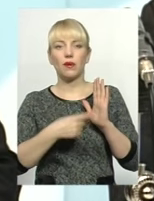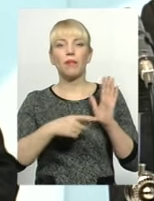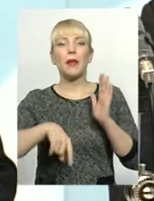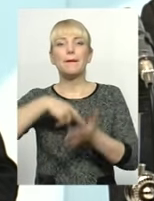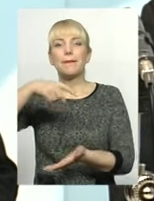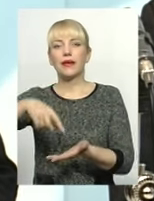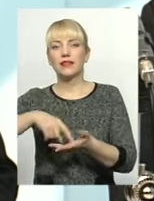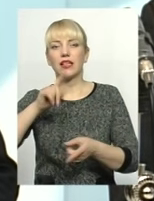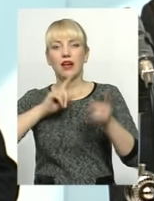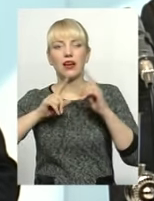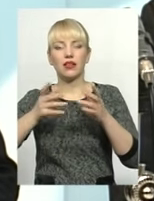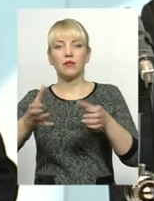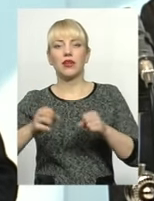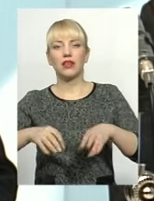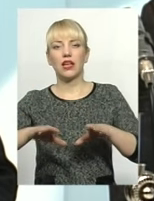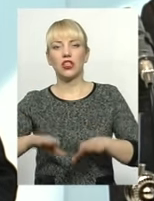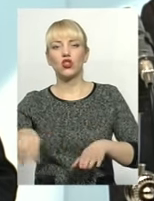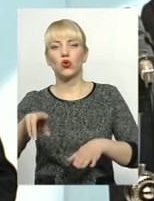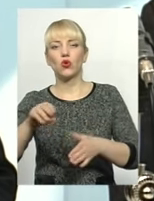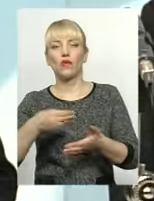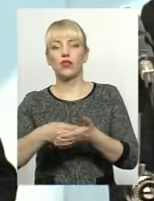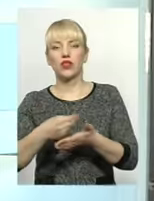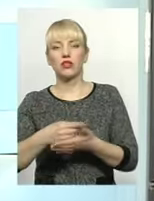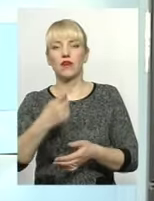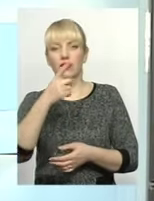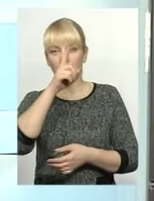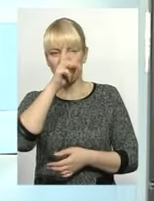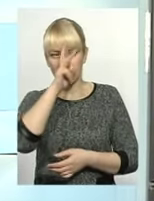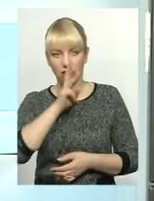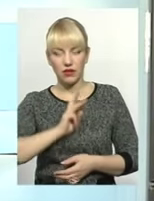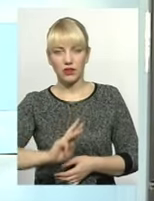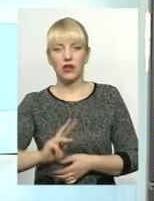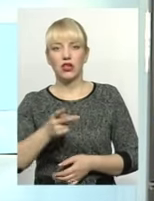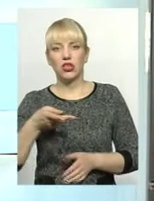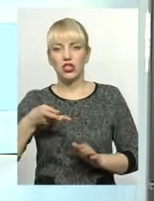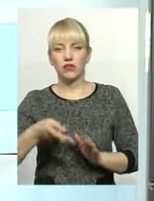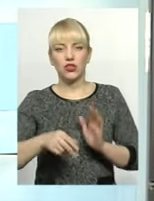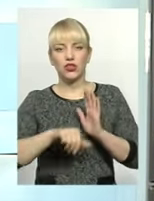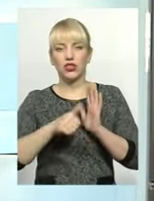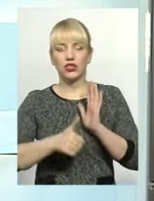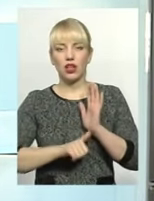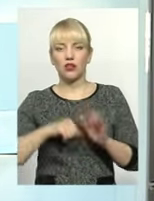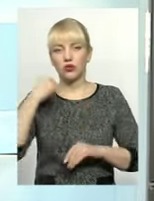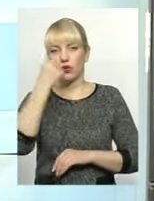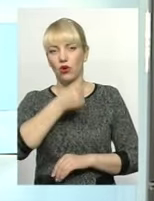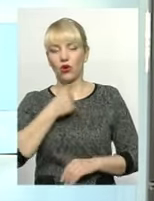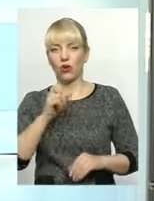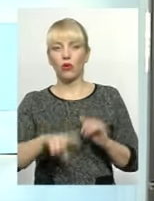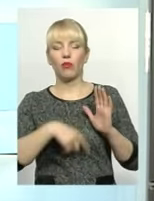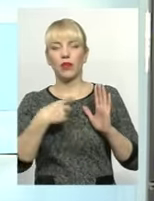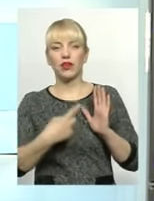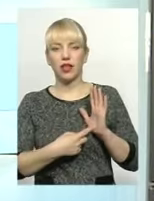сесії рішення щодо фінансування на перший квартал 2016 року. А питання, власне,